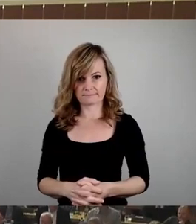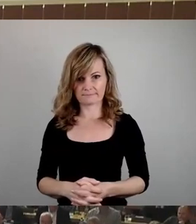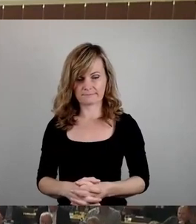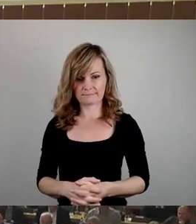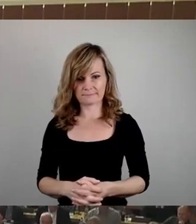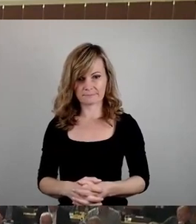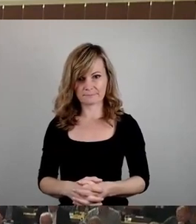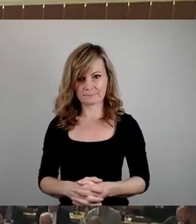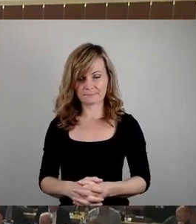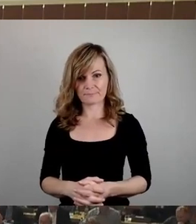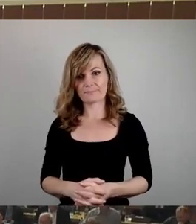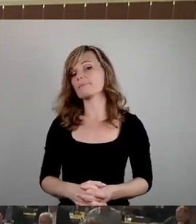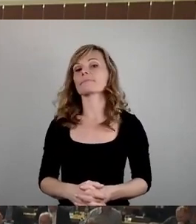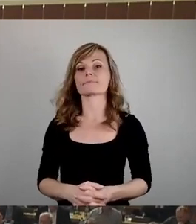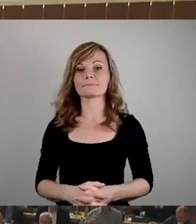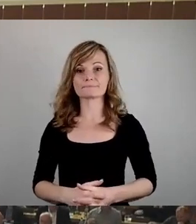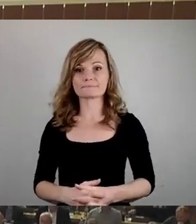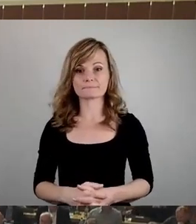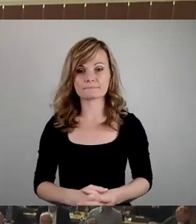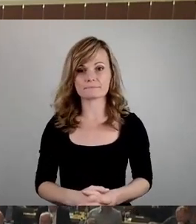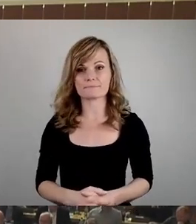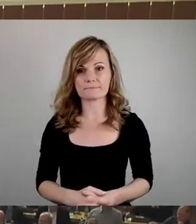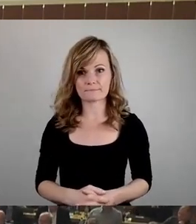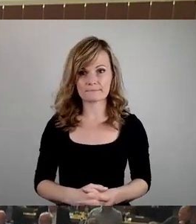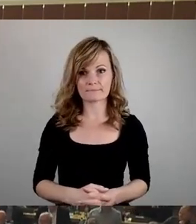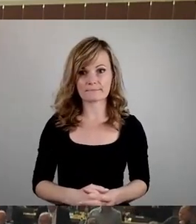Als nächster Redner für die Dissidenten, Herr Aschenbach.